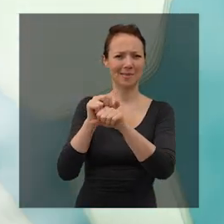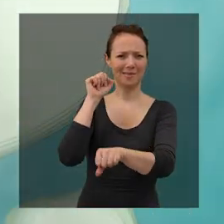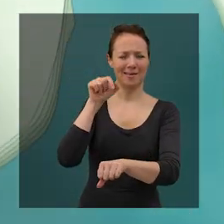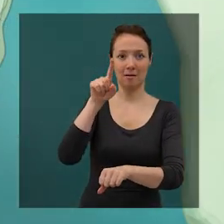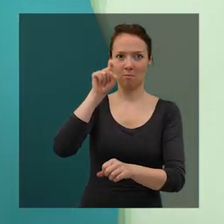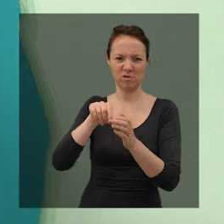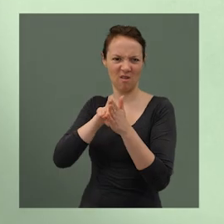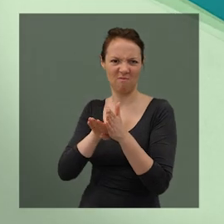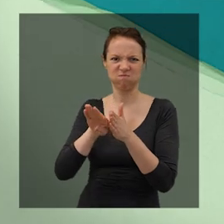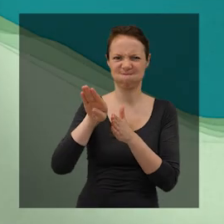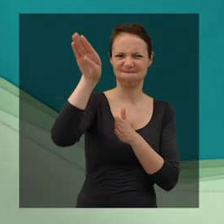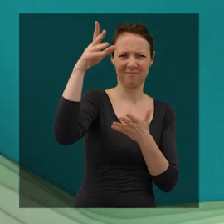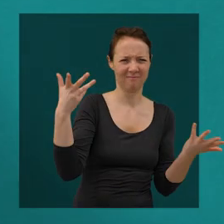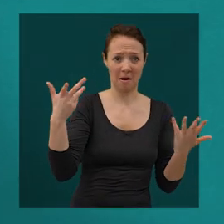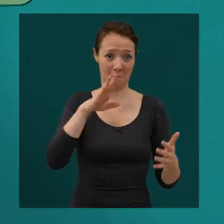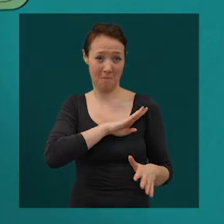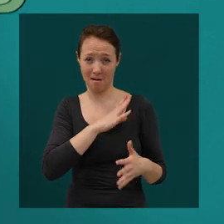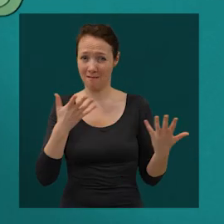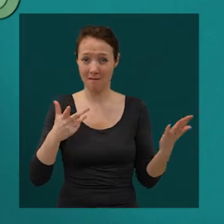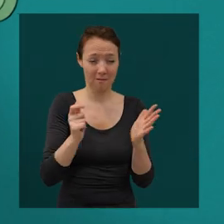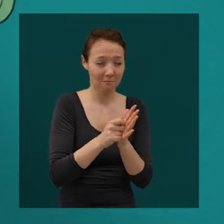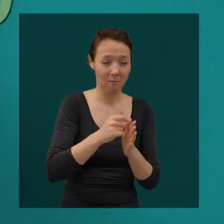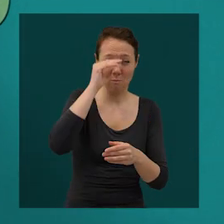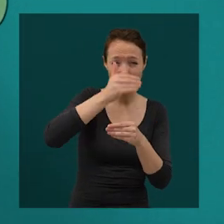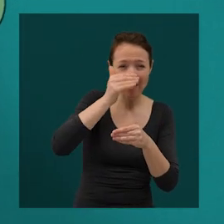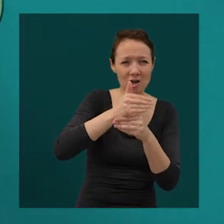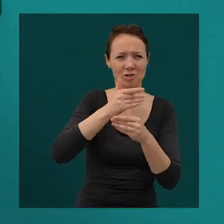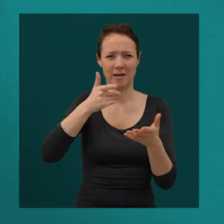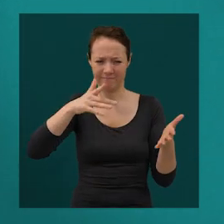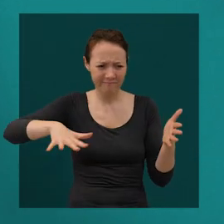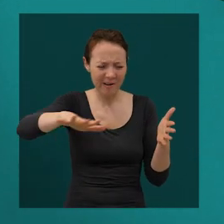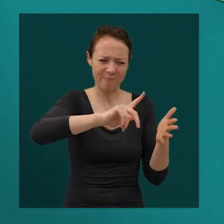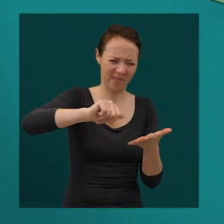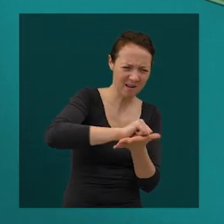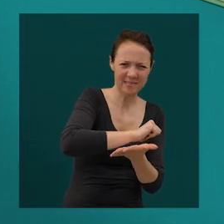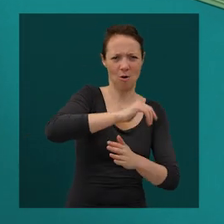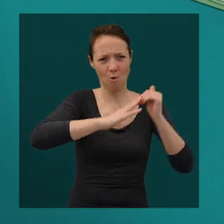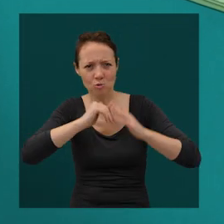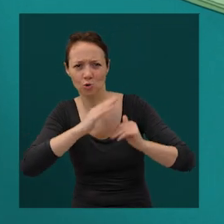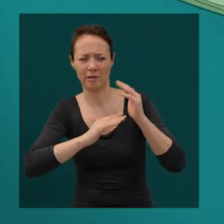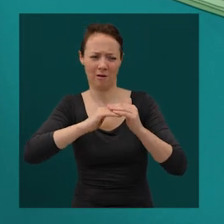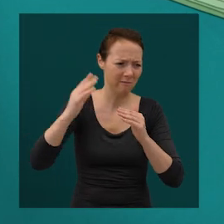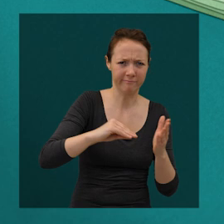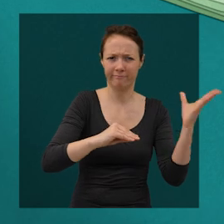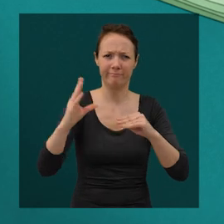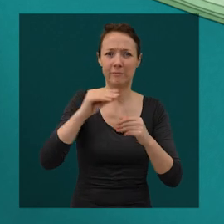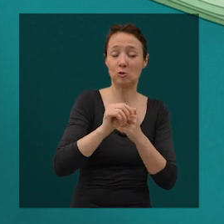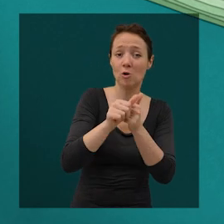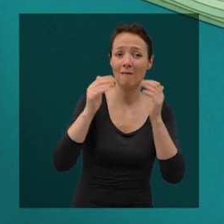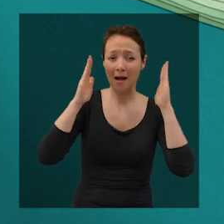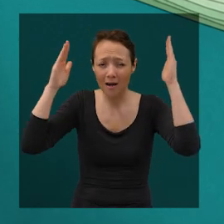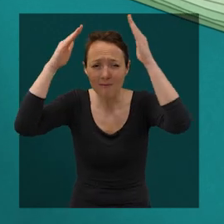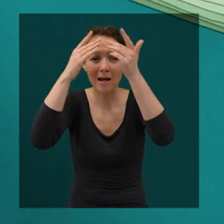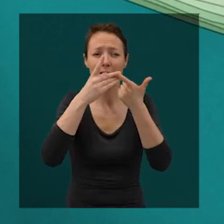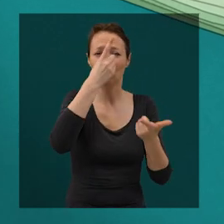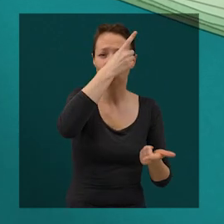IIIe siècle. Derrière ces murs, la ville poursuit son développement tout au long du Moyen-Âge, sous l'impulsion des évêques et des